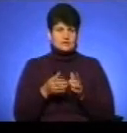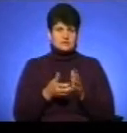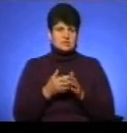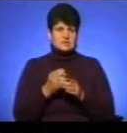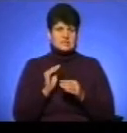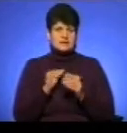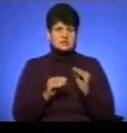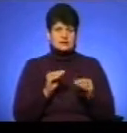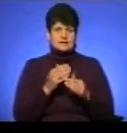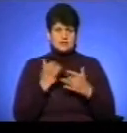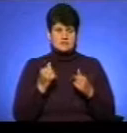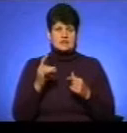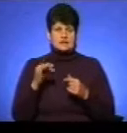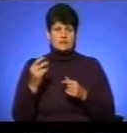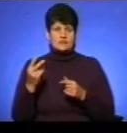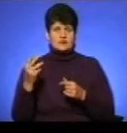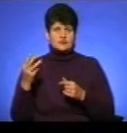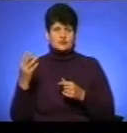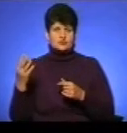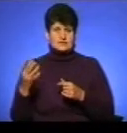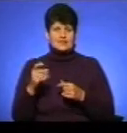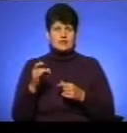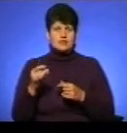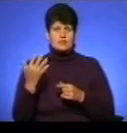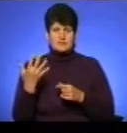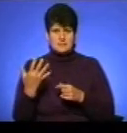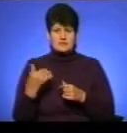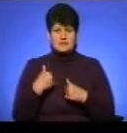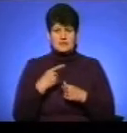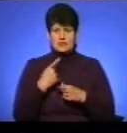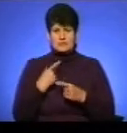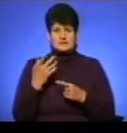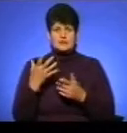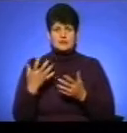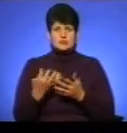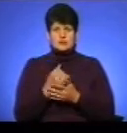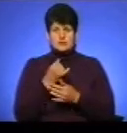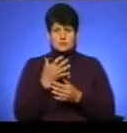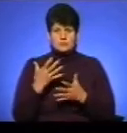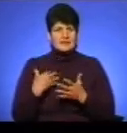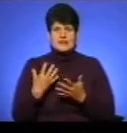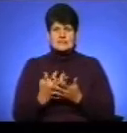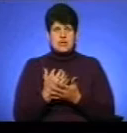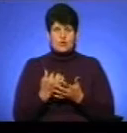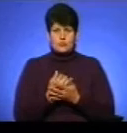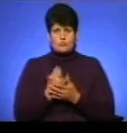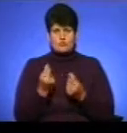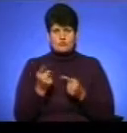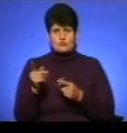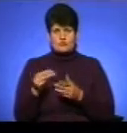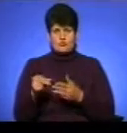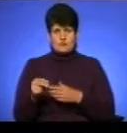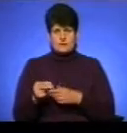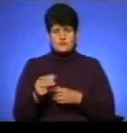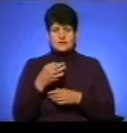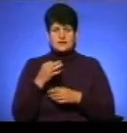Всі остальні вже пішли «Евро-2», «Евро-3», «Евро-4». За «Евро-5» я не говорю, тому що це для нас недосяжна штука. Ми не заробимо гроші, щоб їх купити. Як